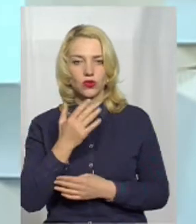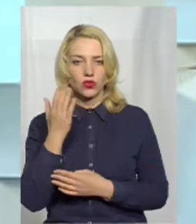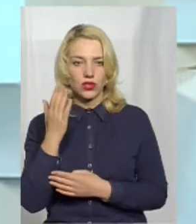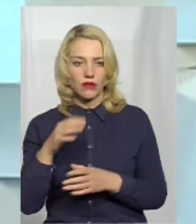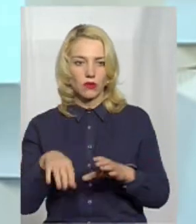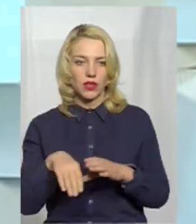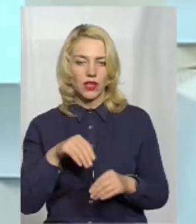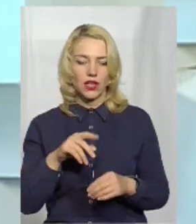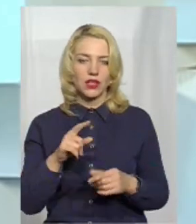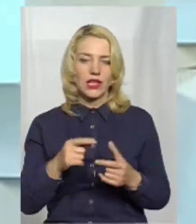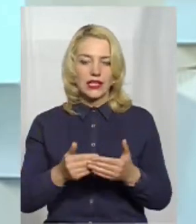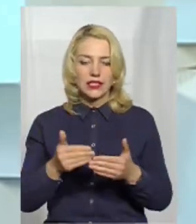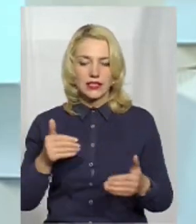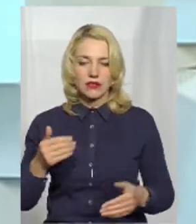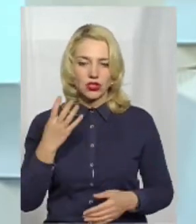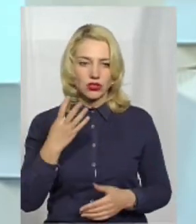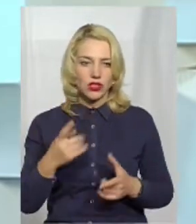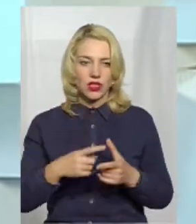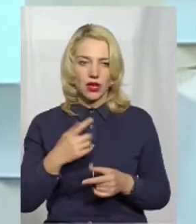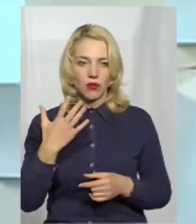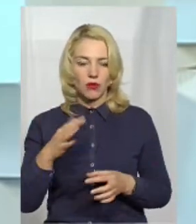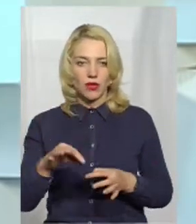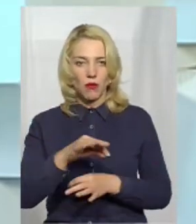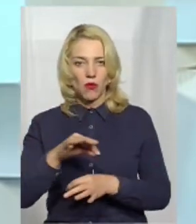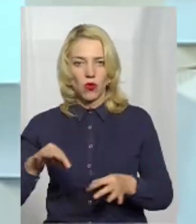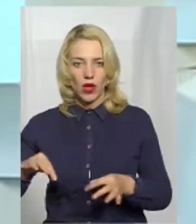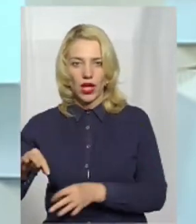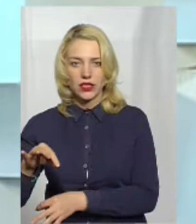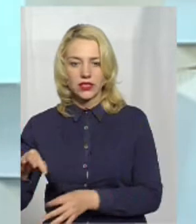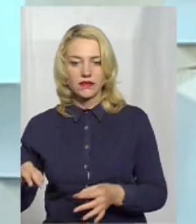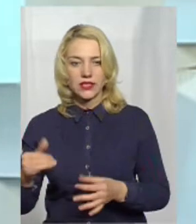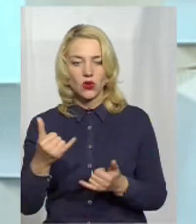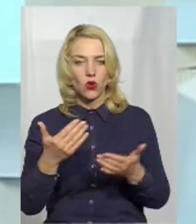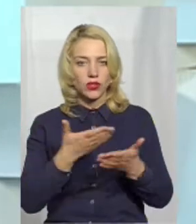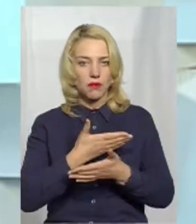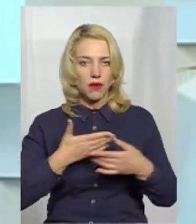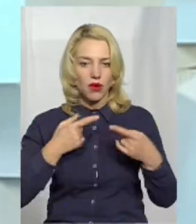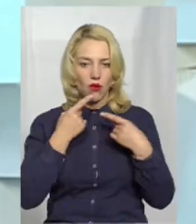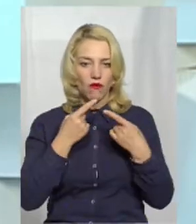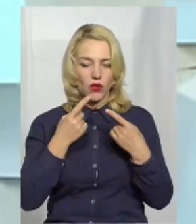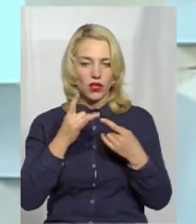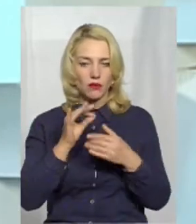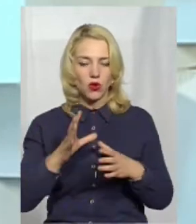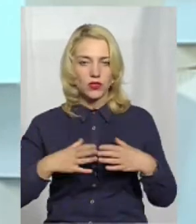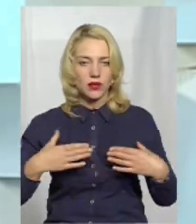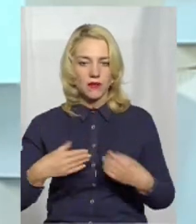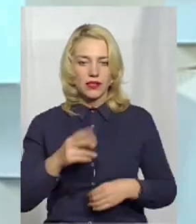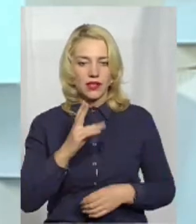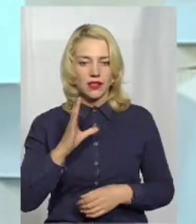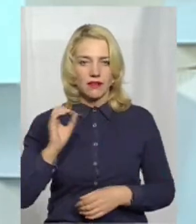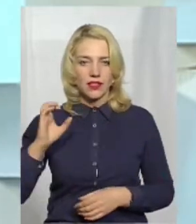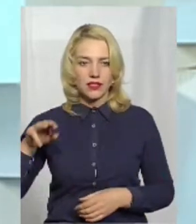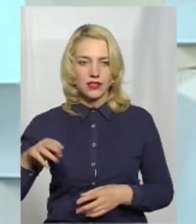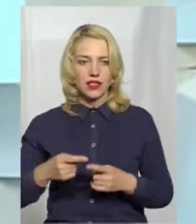або 5 проєктів. Сьогодні ми говорили про такий сімейний квест, можливість